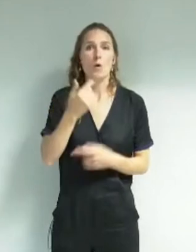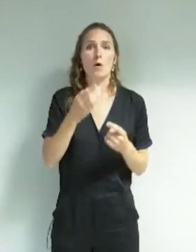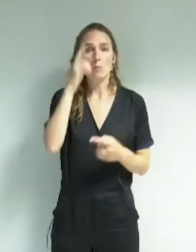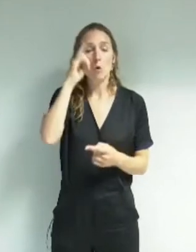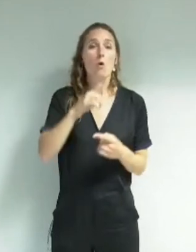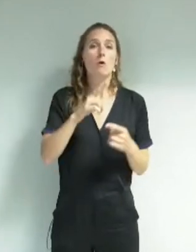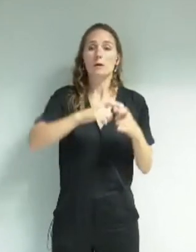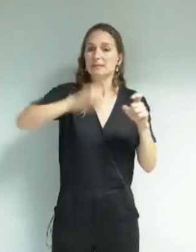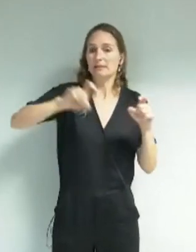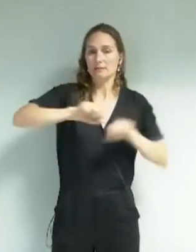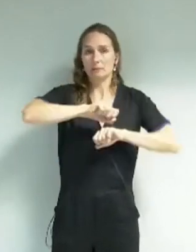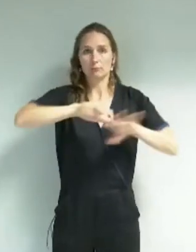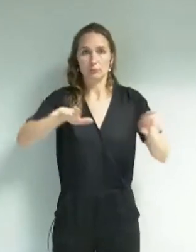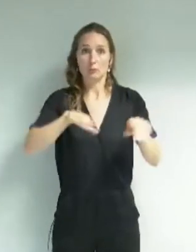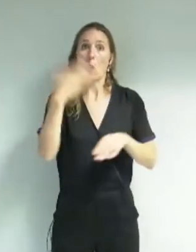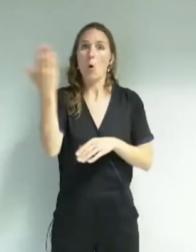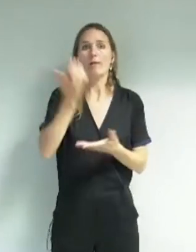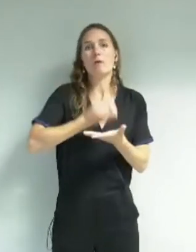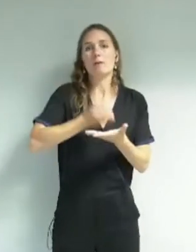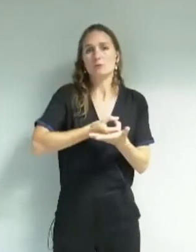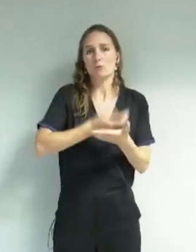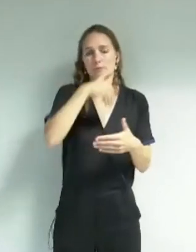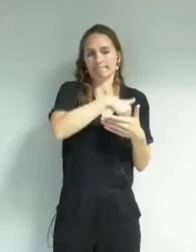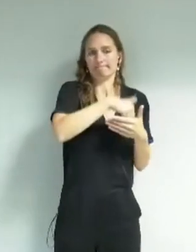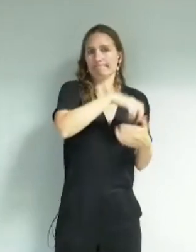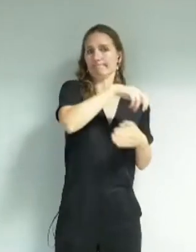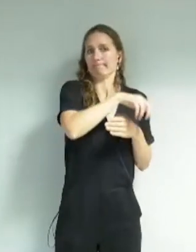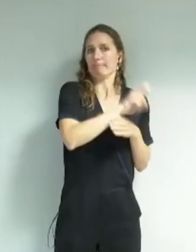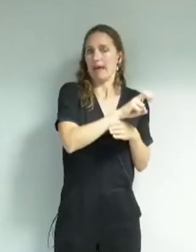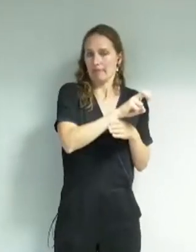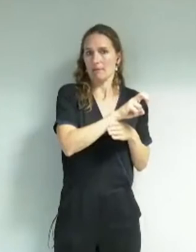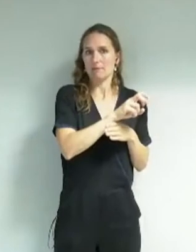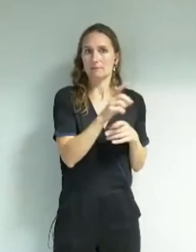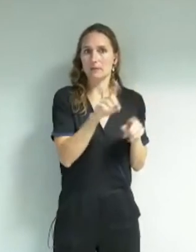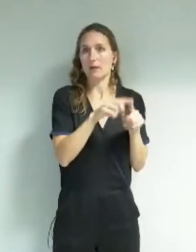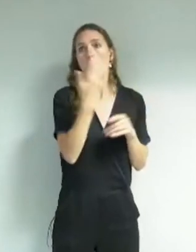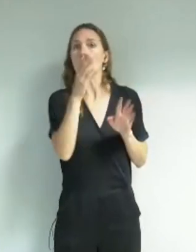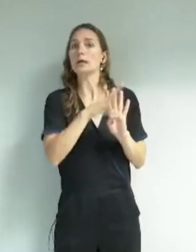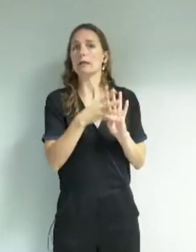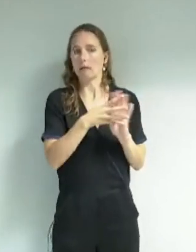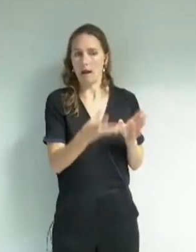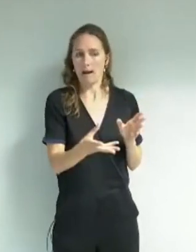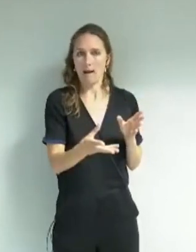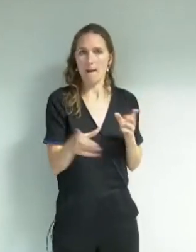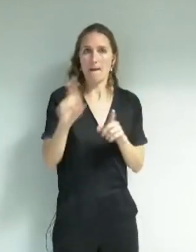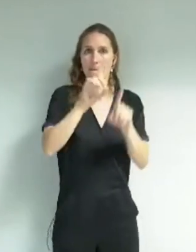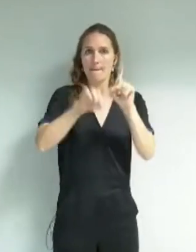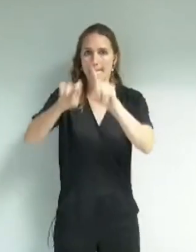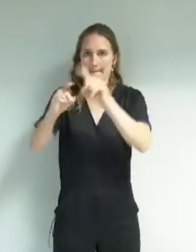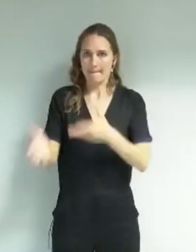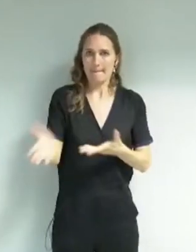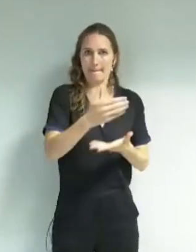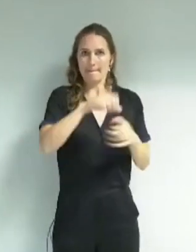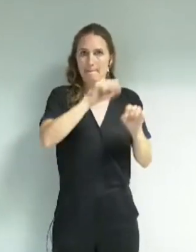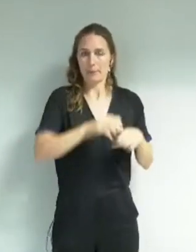resterait interne à la ville et pourra prendre en compte d'autres critères. Troisièmement, créer un maillage d'habitants et